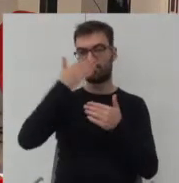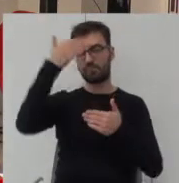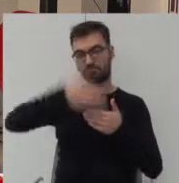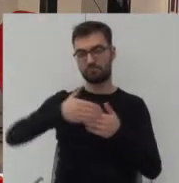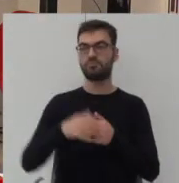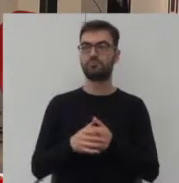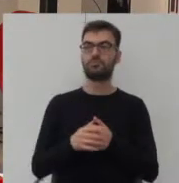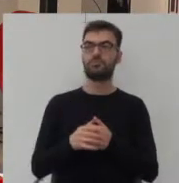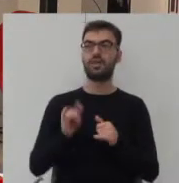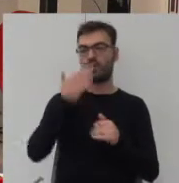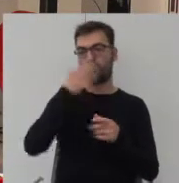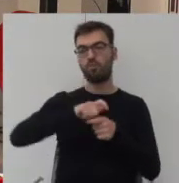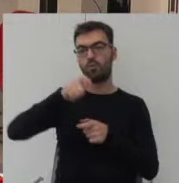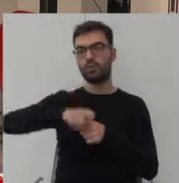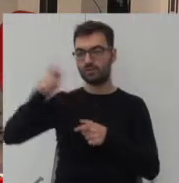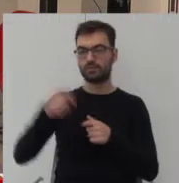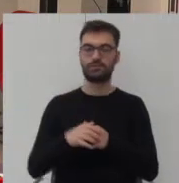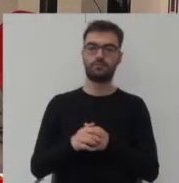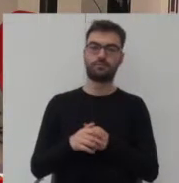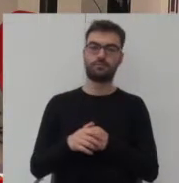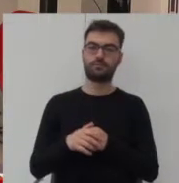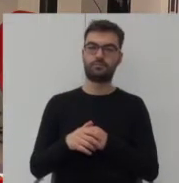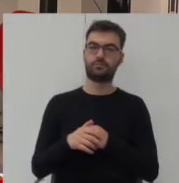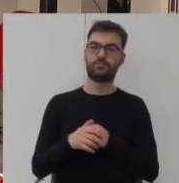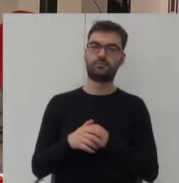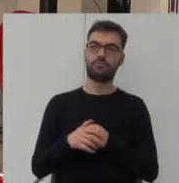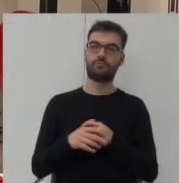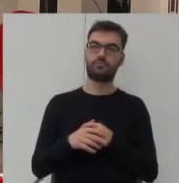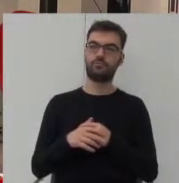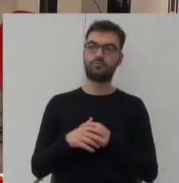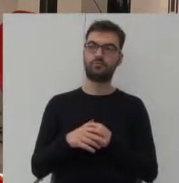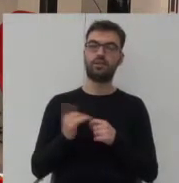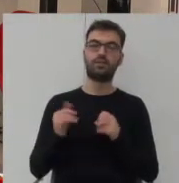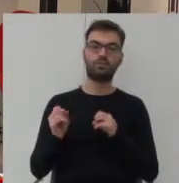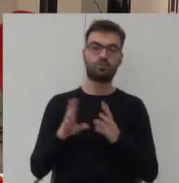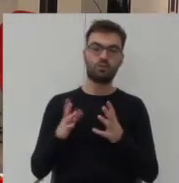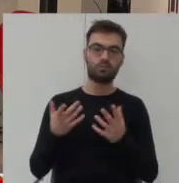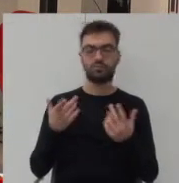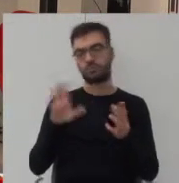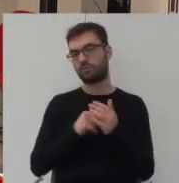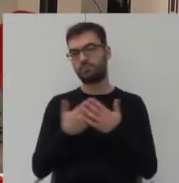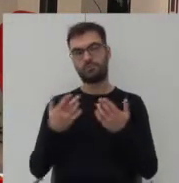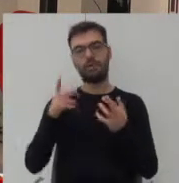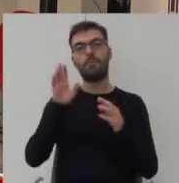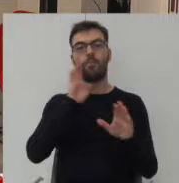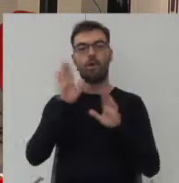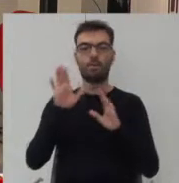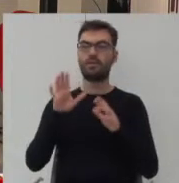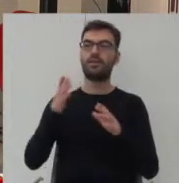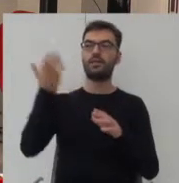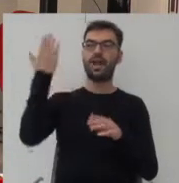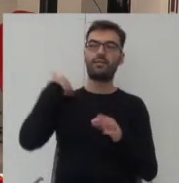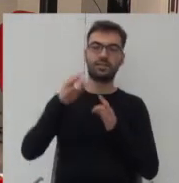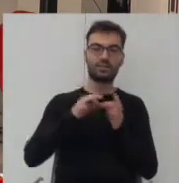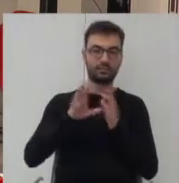jakby artykulacji tej fasady, że w jakiś sposób ma przypominać te miasta dawne.